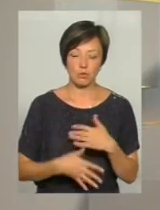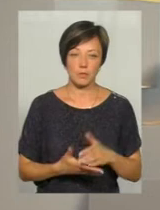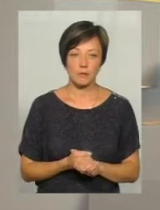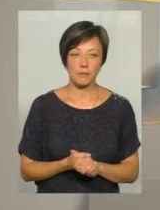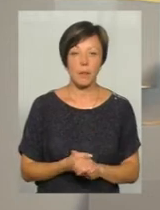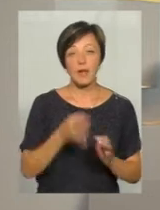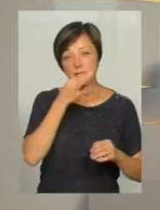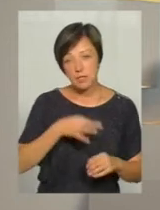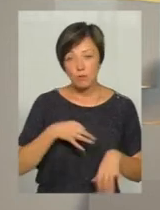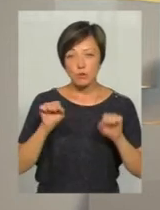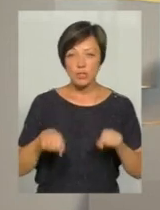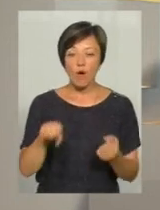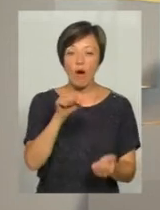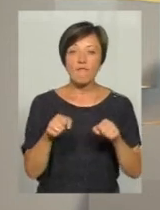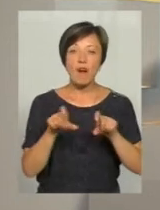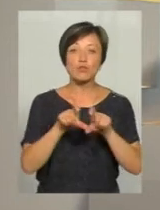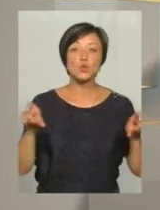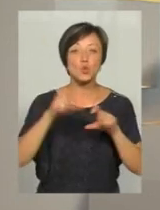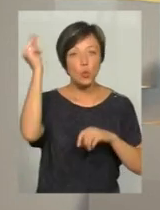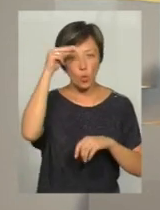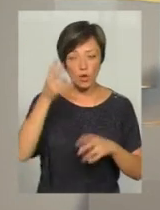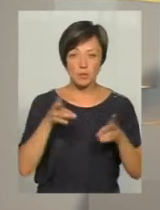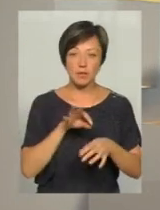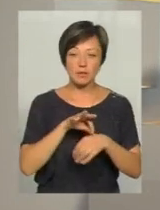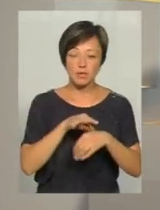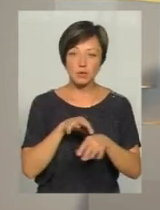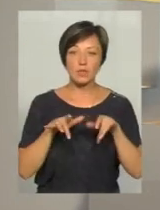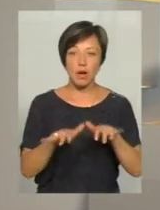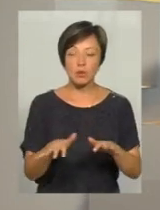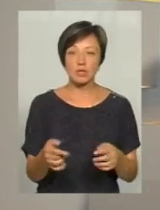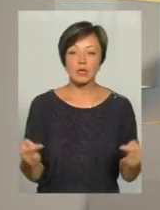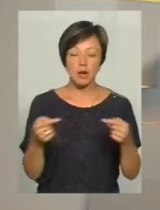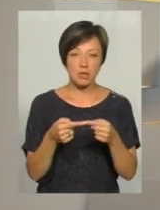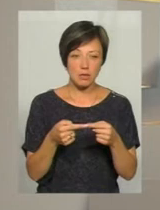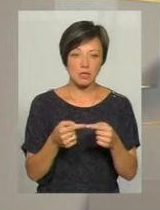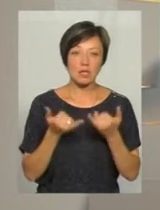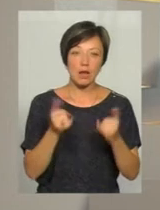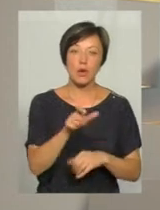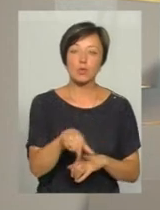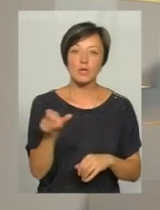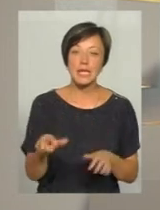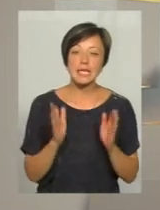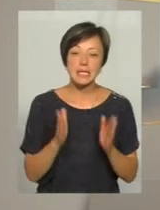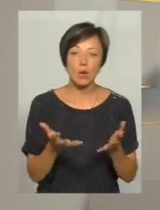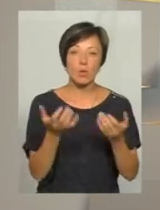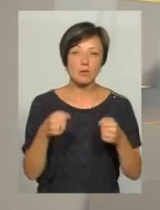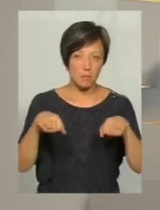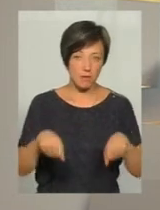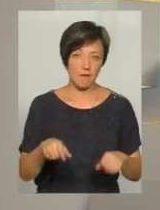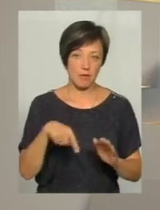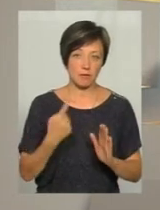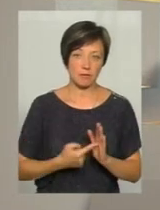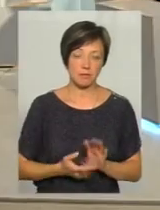можливо в автошколах потрібно здійснювати якісь такі заходи, якраз для людей, які тільки отримують права?